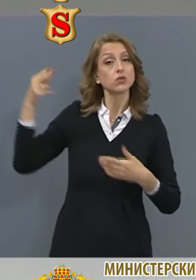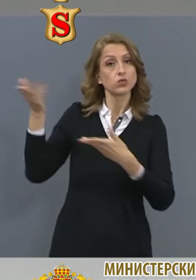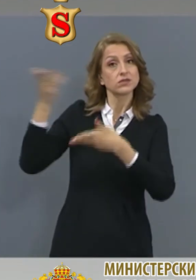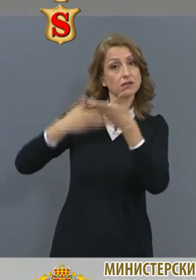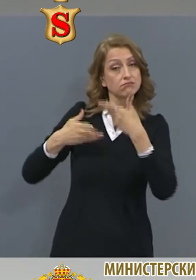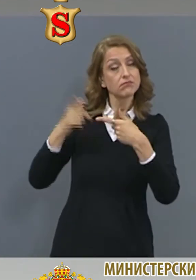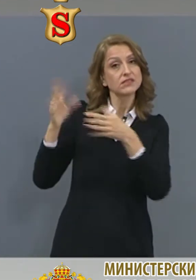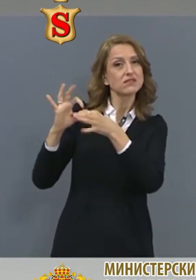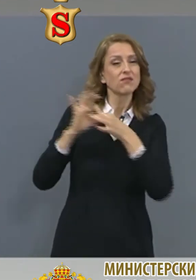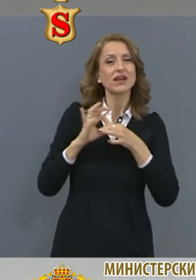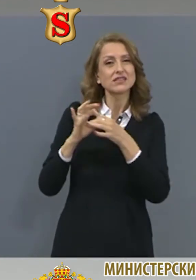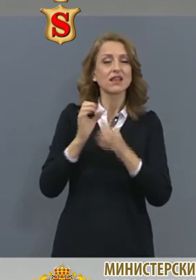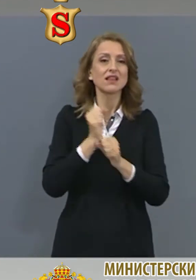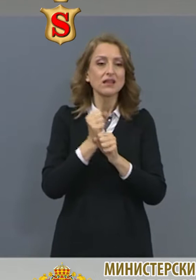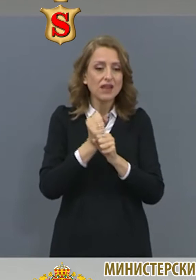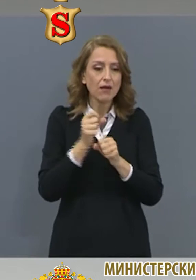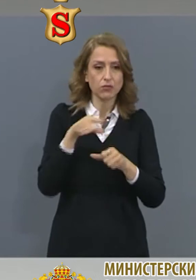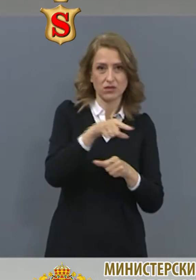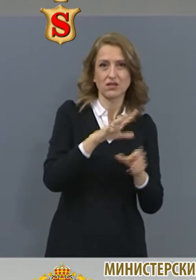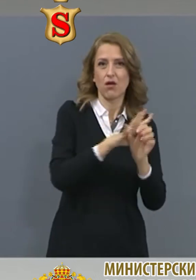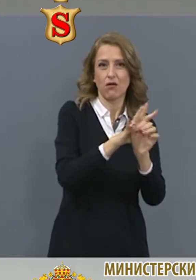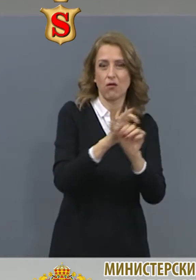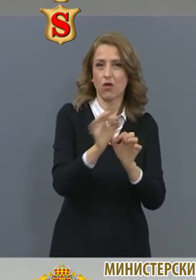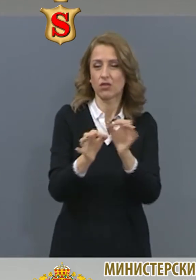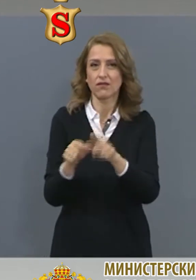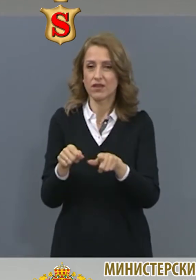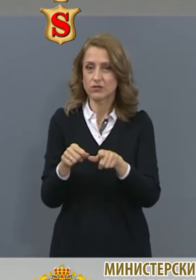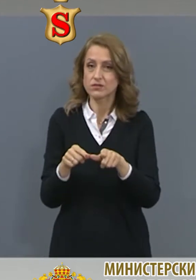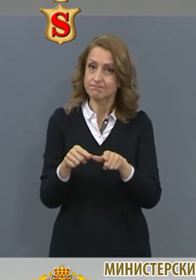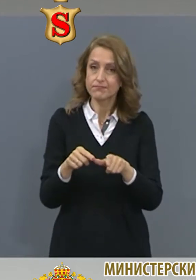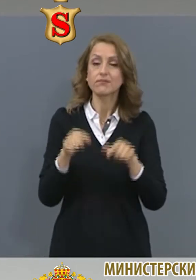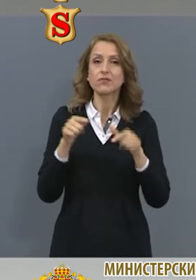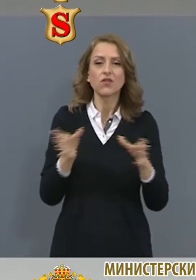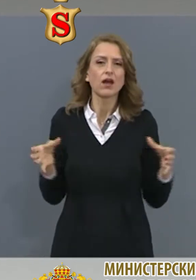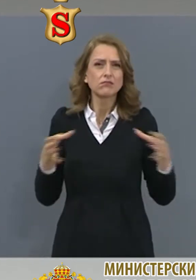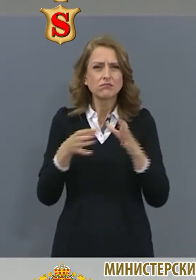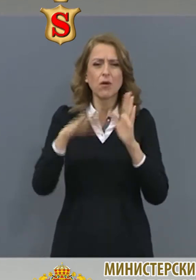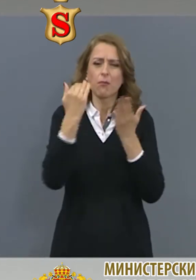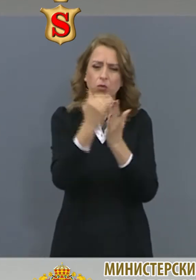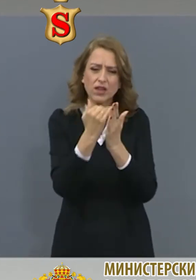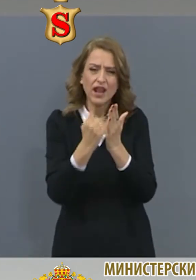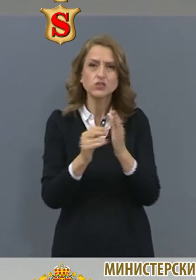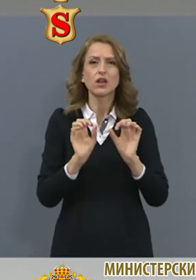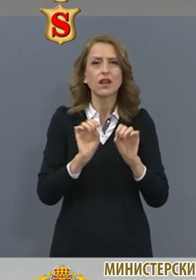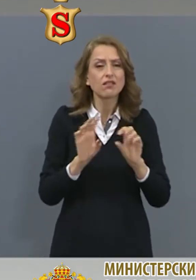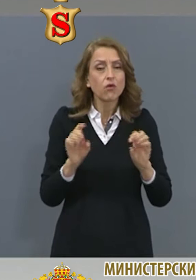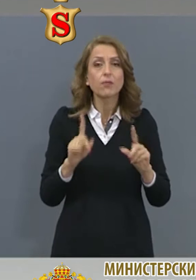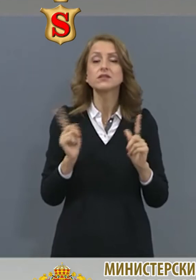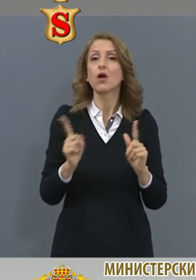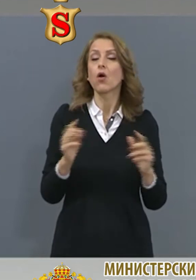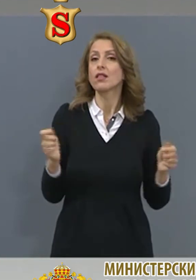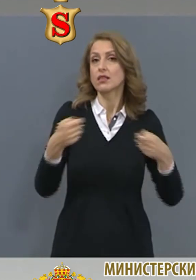с дейности свързани с епидемията. Координацията по събирането, обобщаването, структурирането на информацията беше направена от